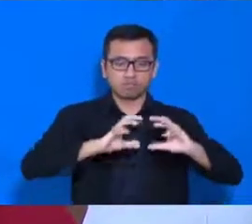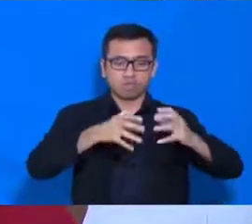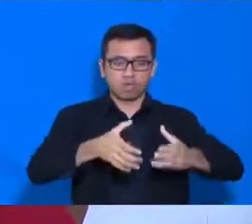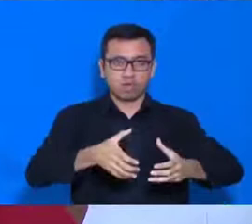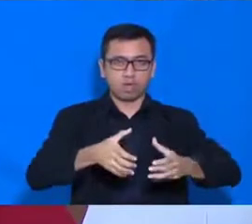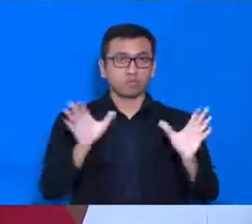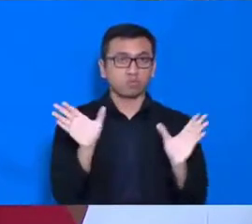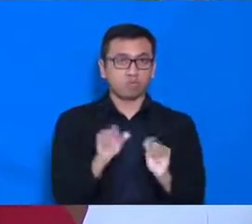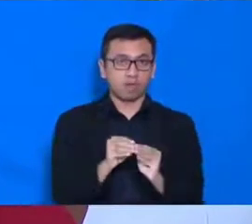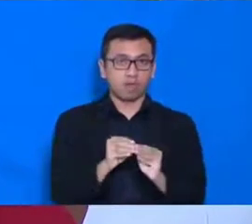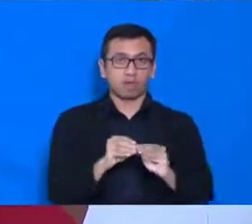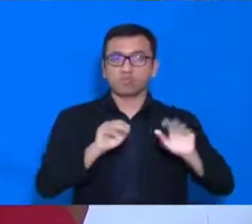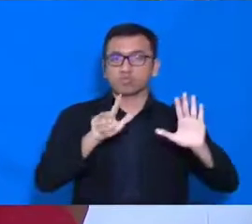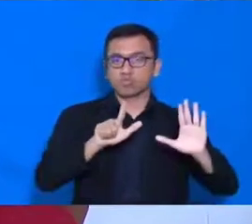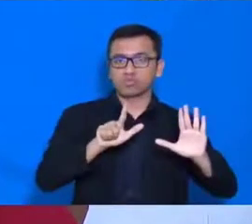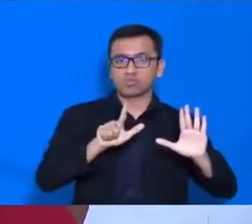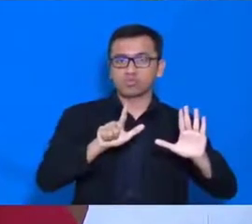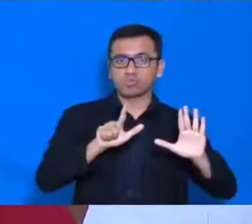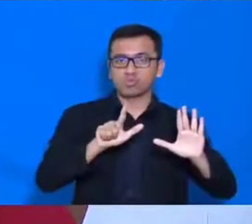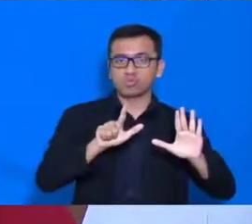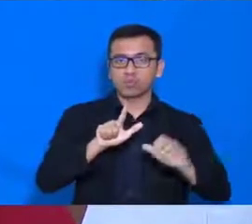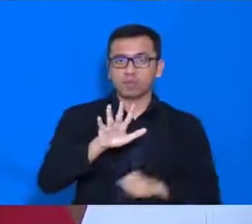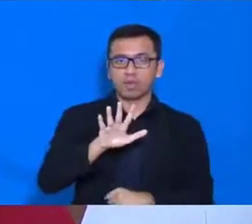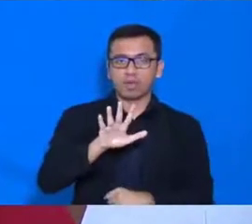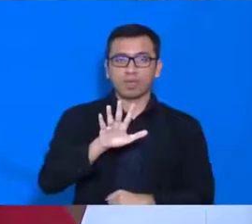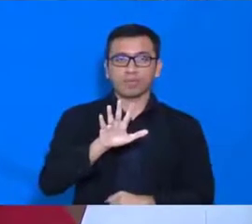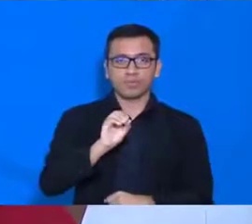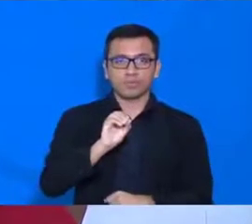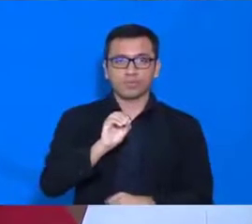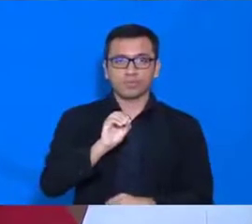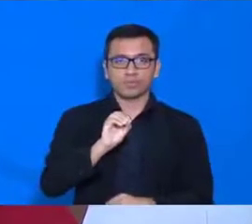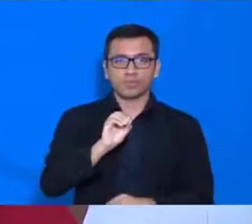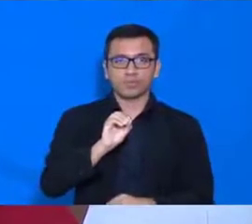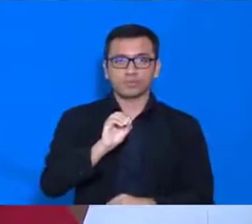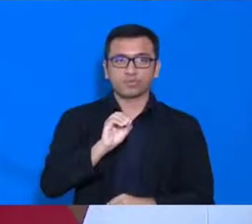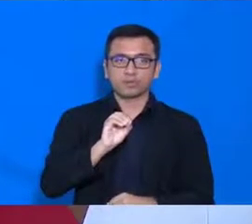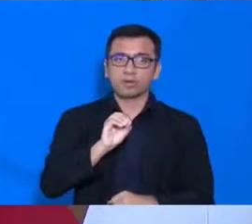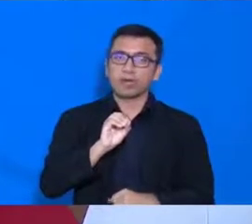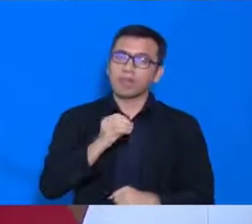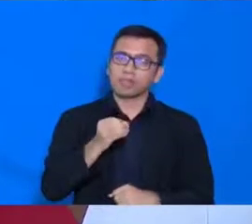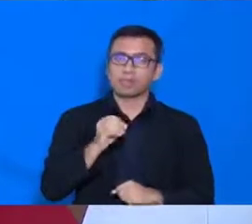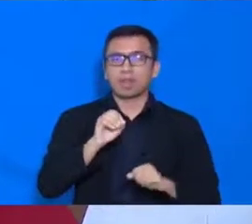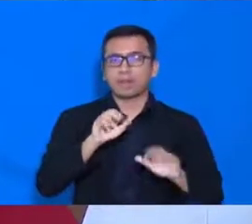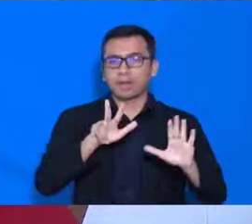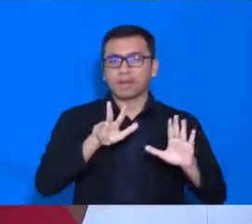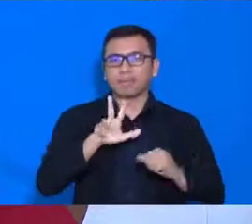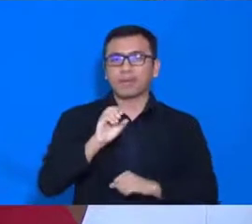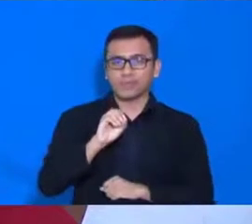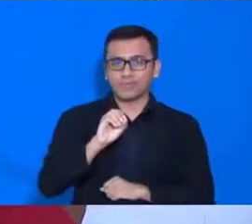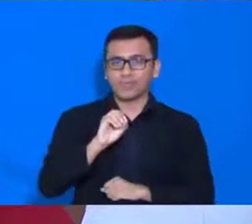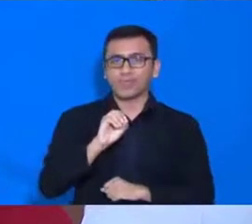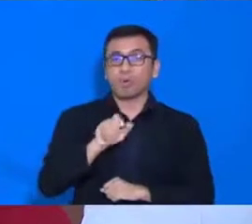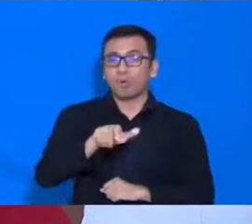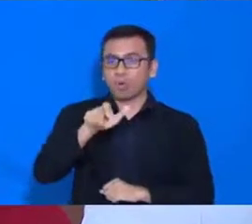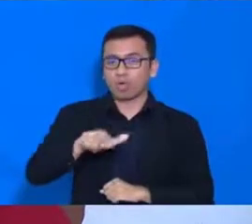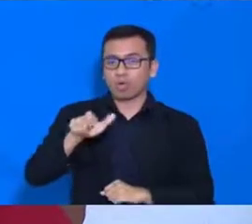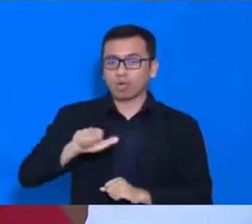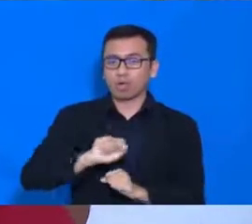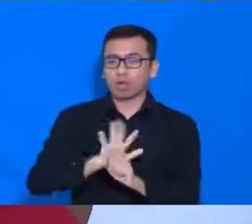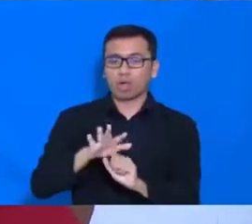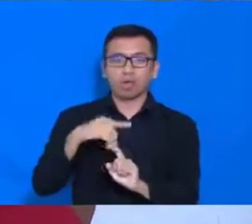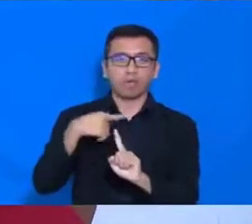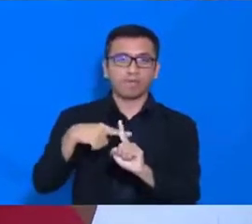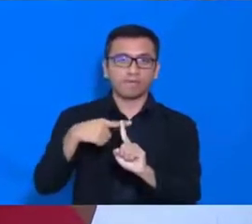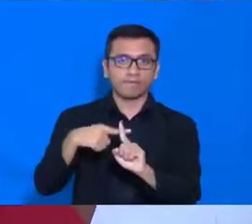sebanyak 750.890.000 kasus terkonfirmasi, dengan